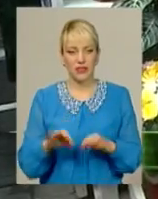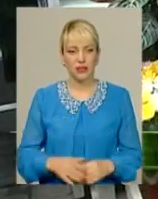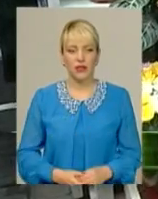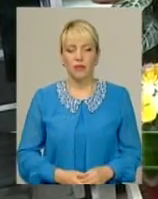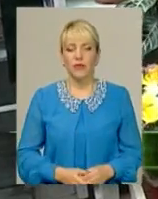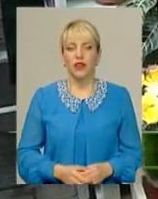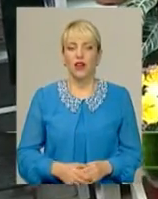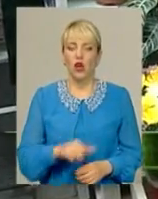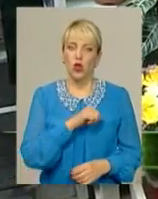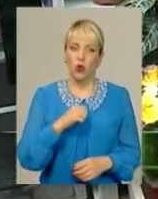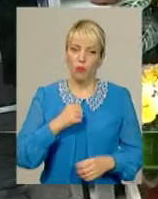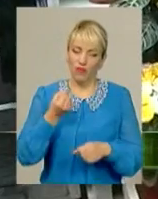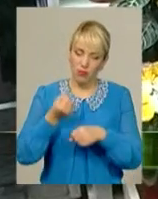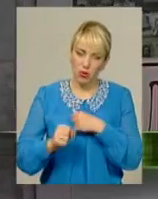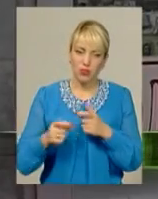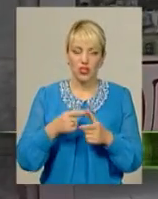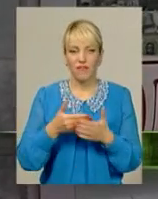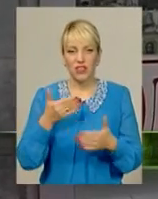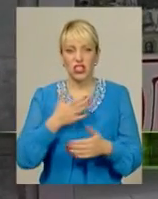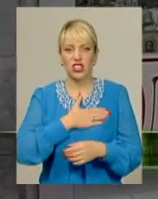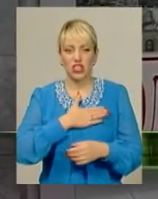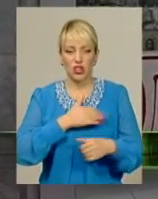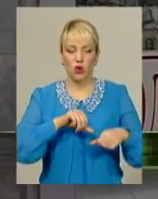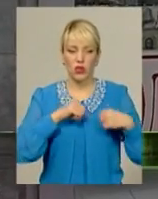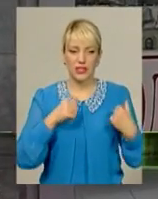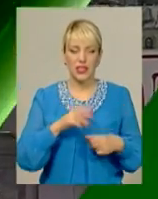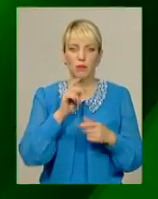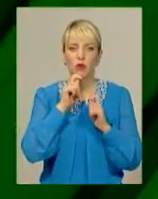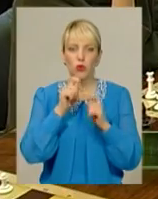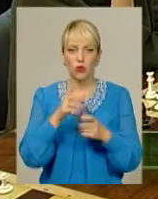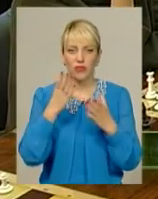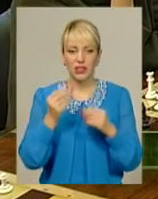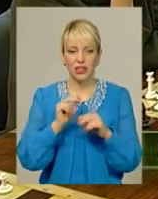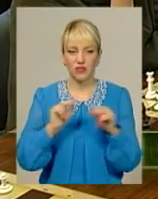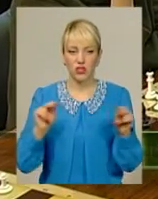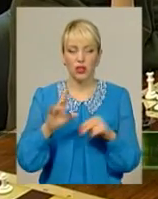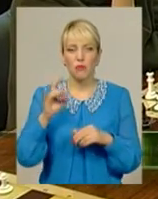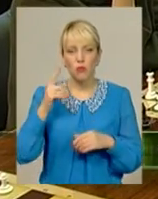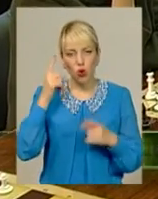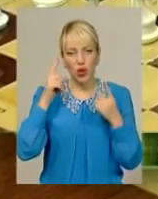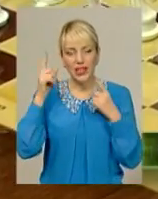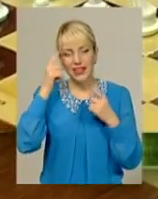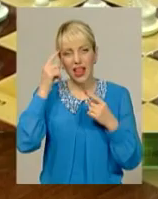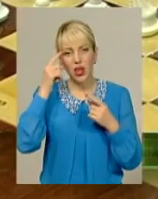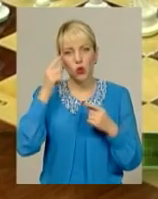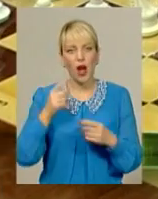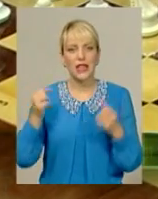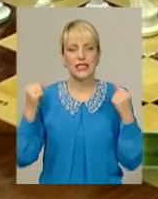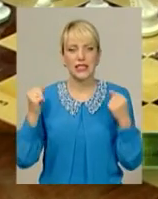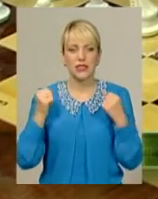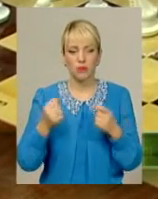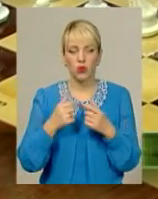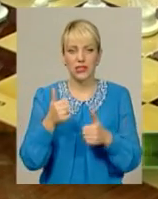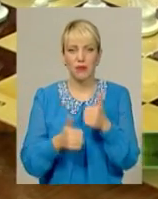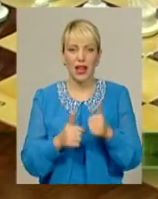чи від щирого серця. Або про символізм подарунку у День вчителя. Про інтелектуальний спорт. В обласному центрі